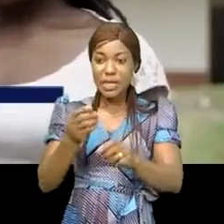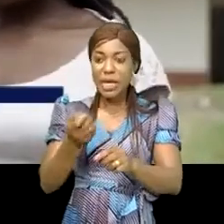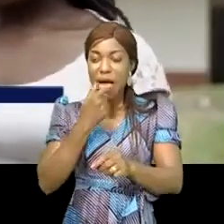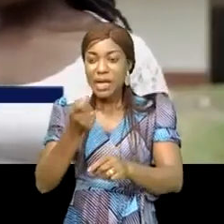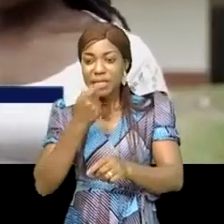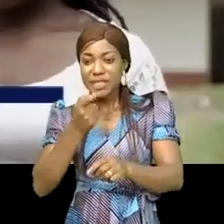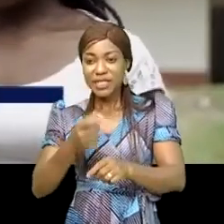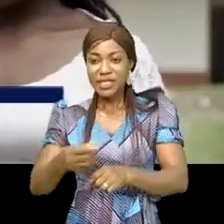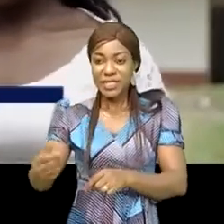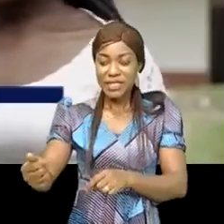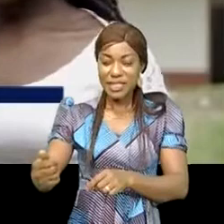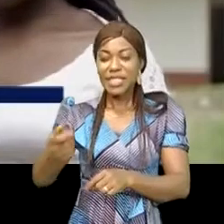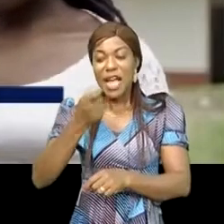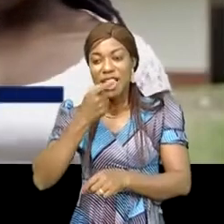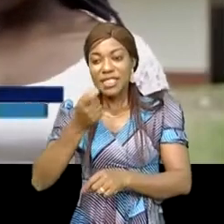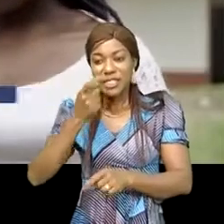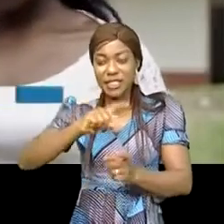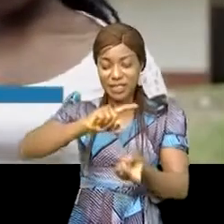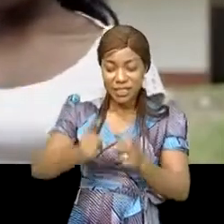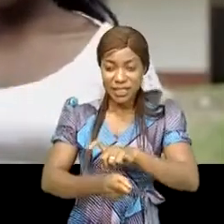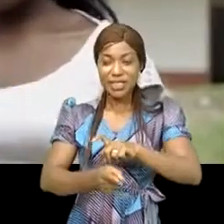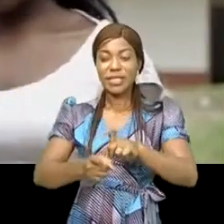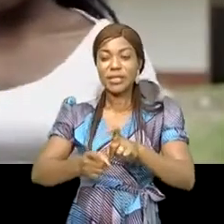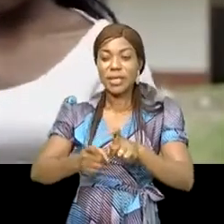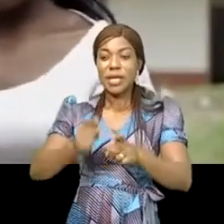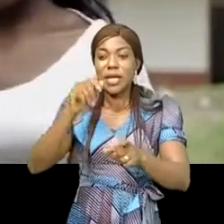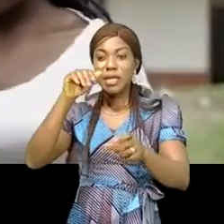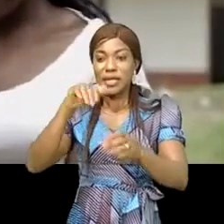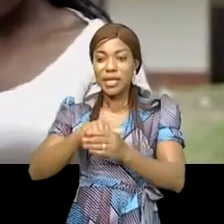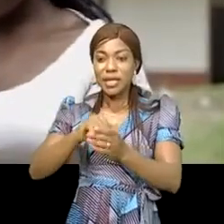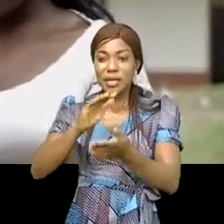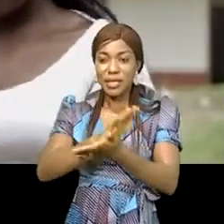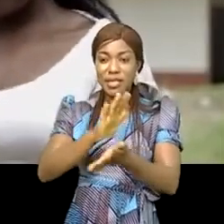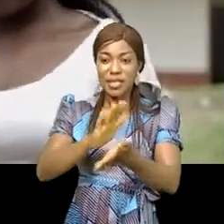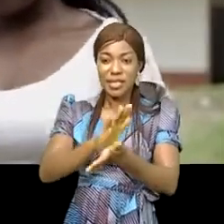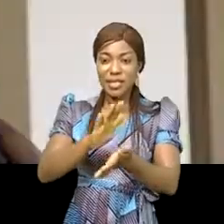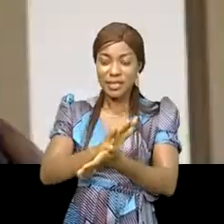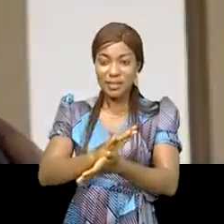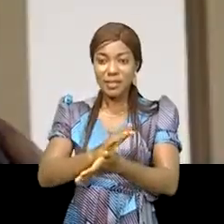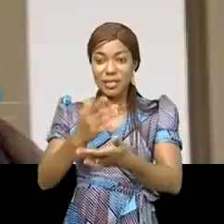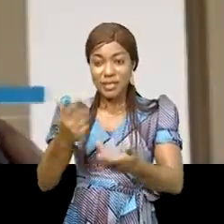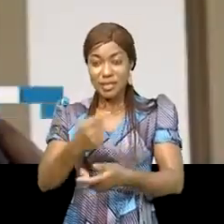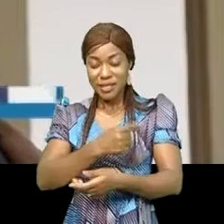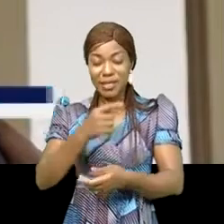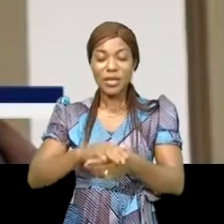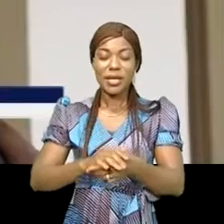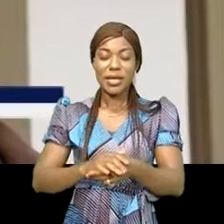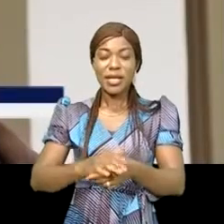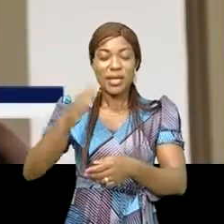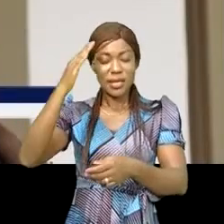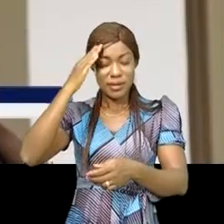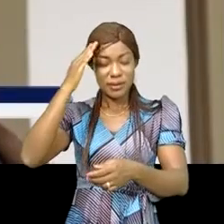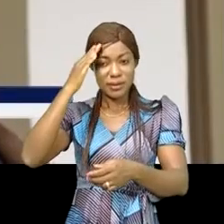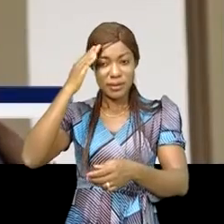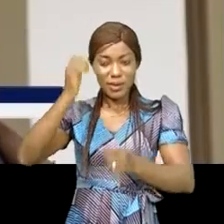des arachides puis je transforme ça à berres d'arachides. Moi, je compte vraiment, vraiment